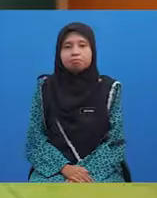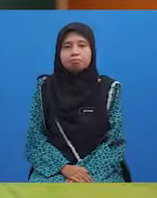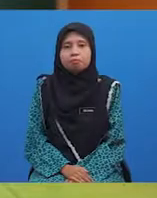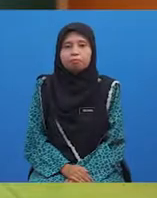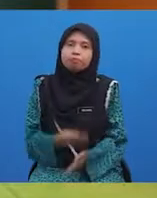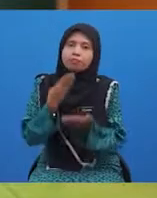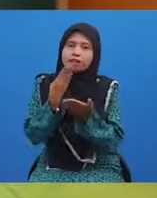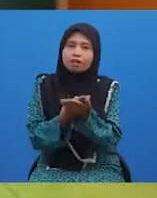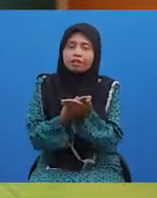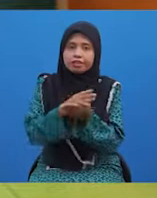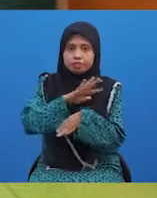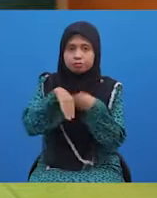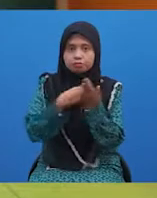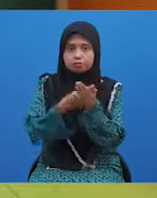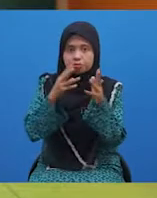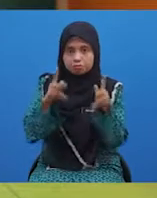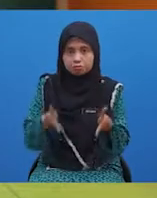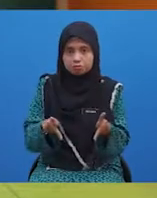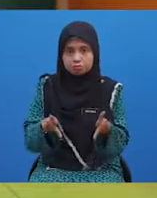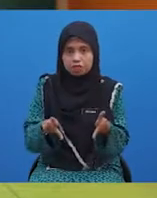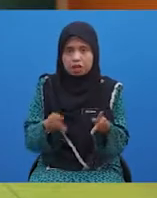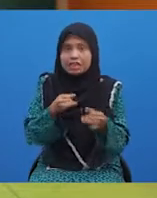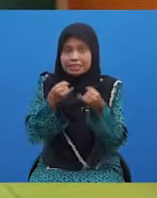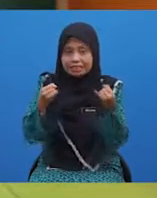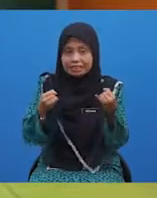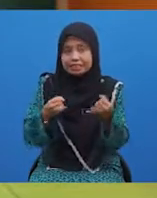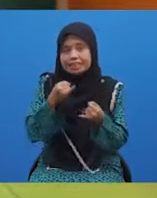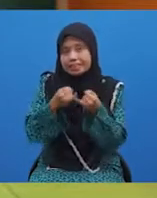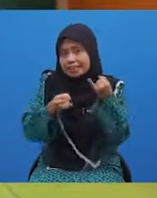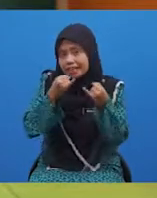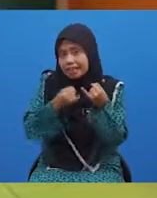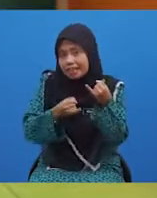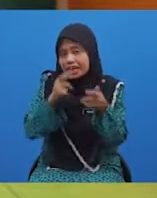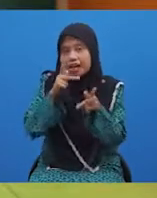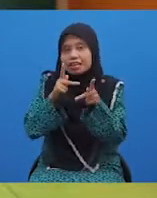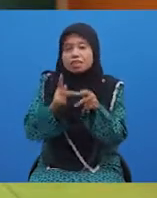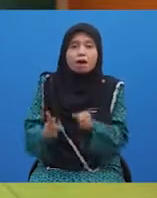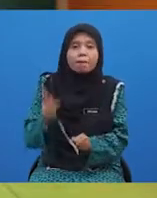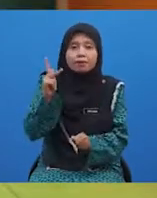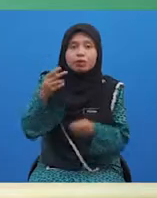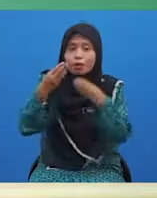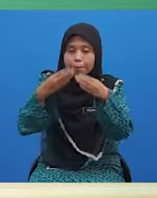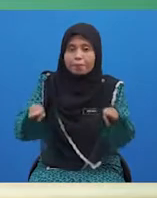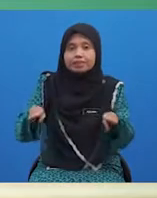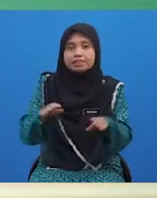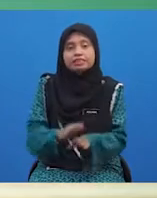Baiklah, pelajar sekalian, jenis kata penguat yang terakhir ialah kata penguat bebas.